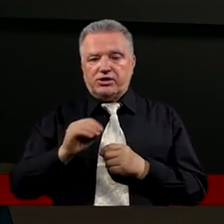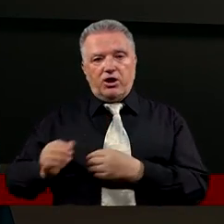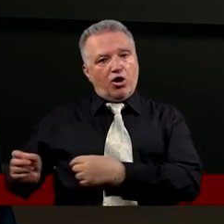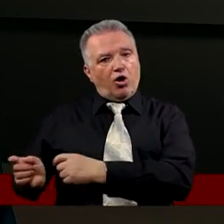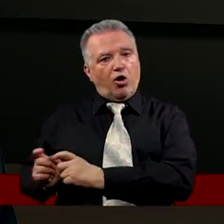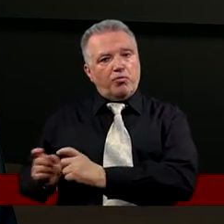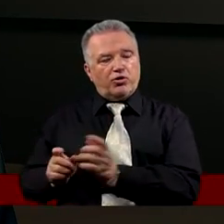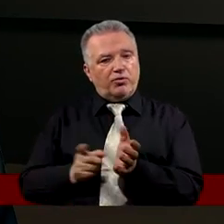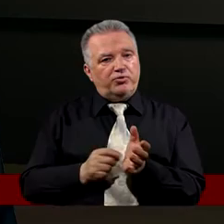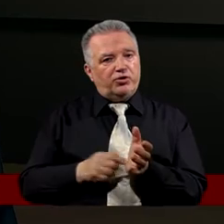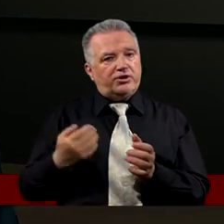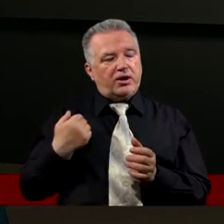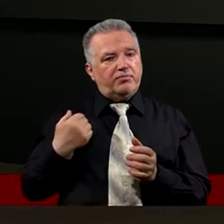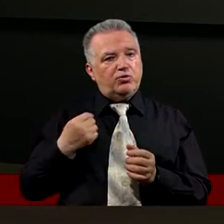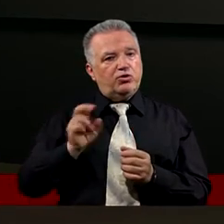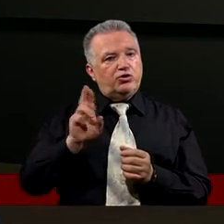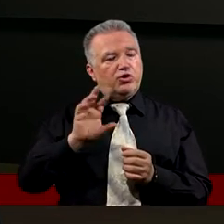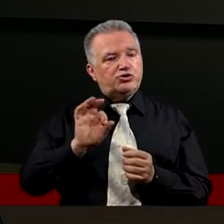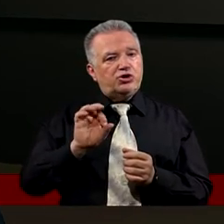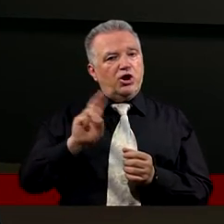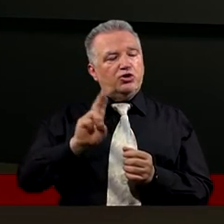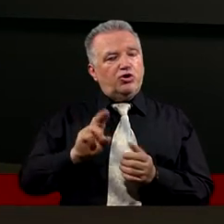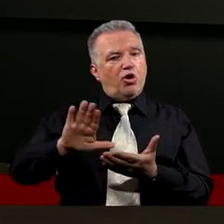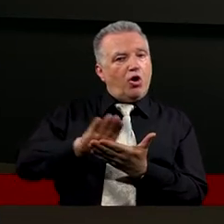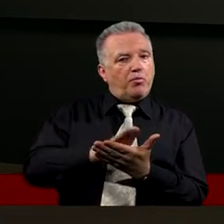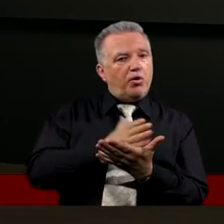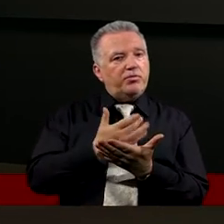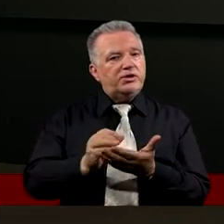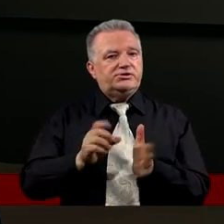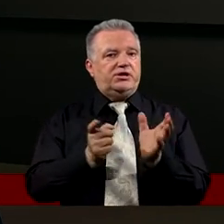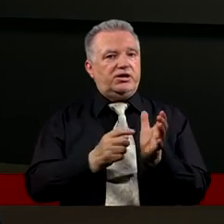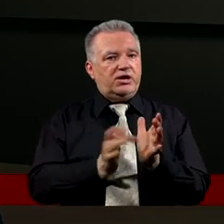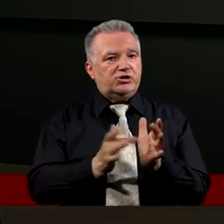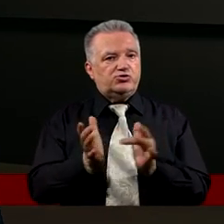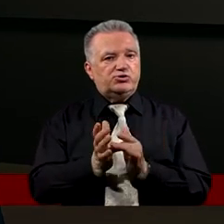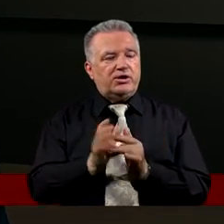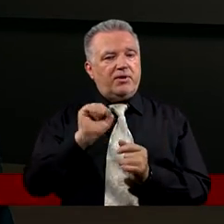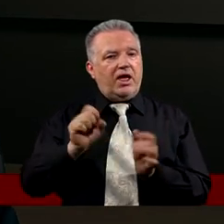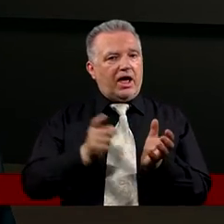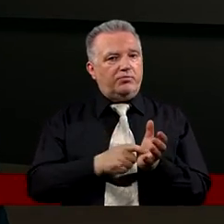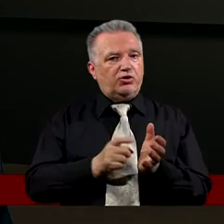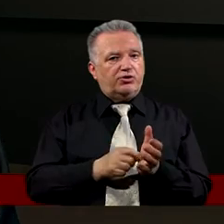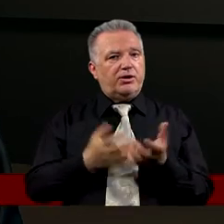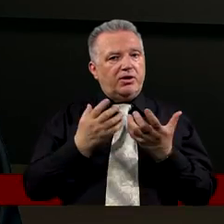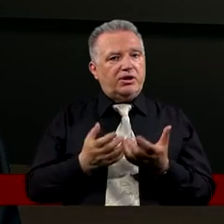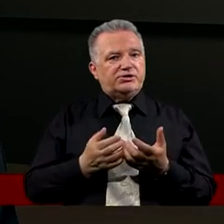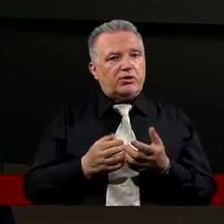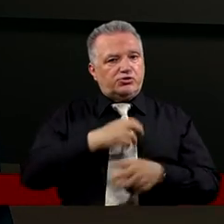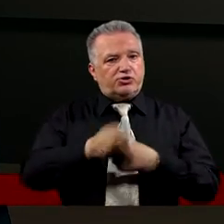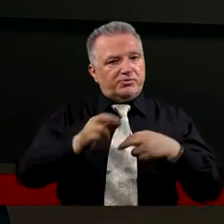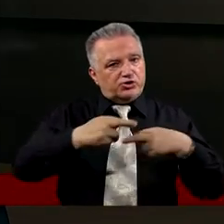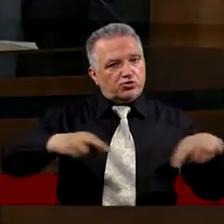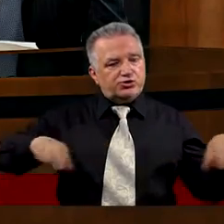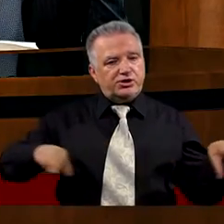Znalazł się jeszcze ktoś Kto między Chrystusem A Piotrem Starał się Właśnie zrobić tą